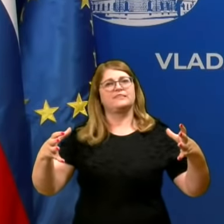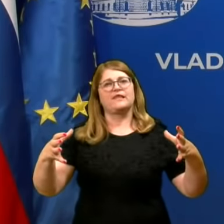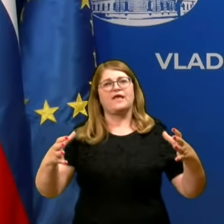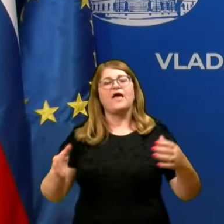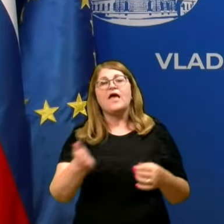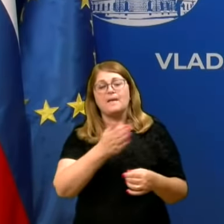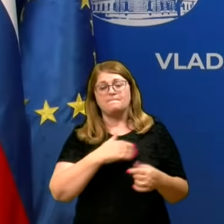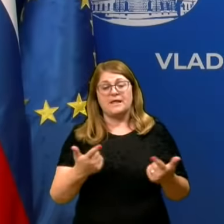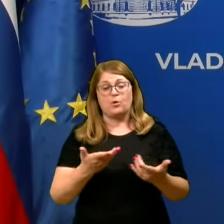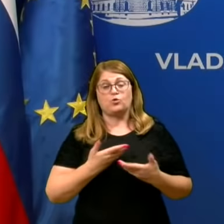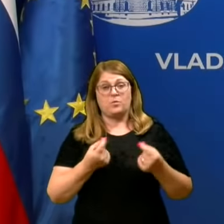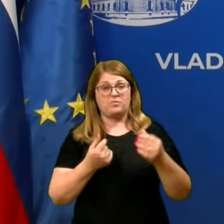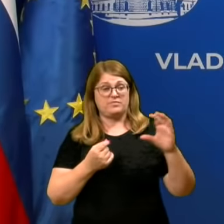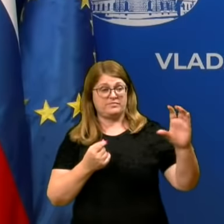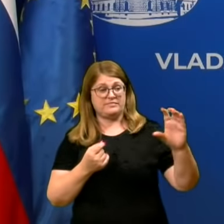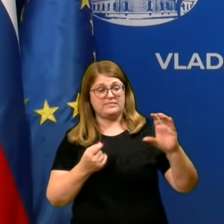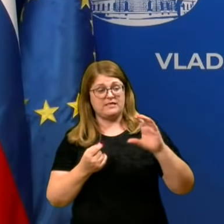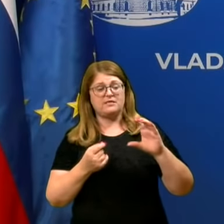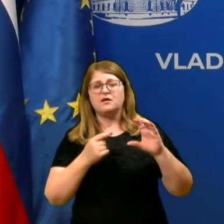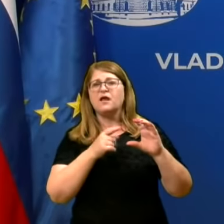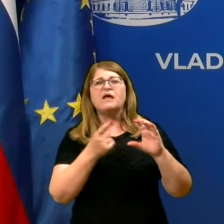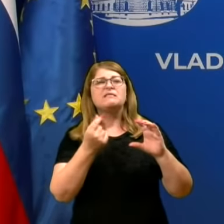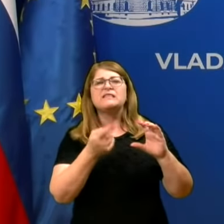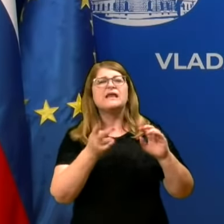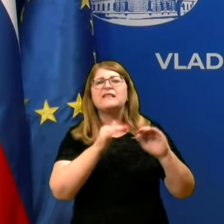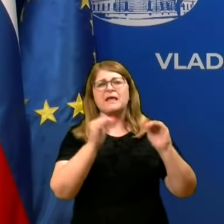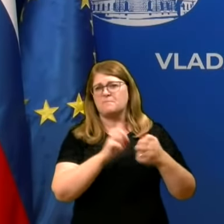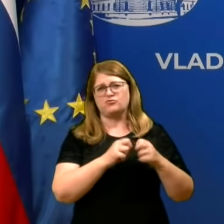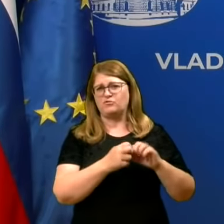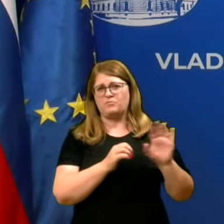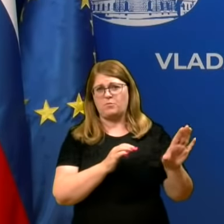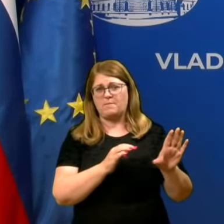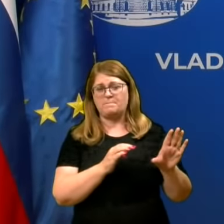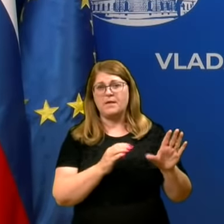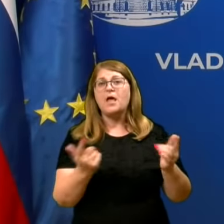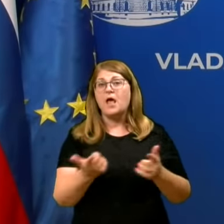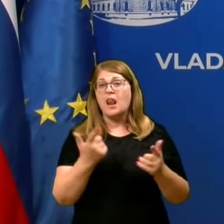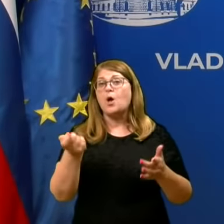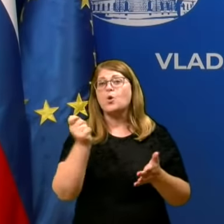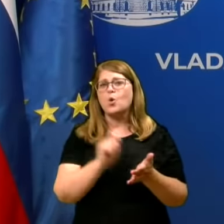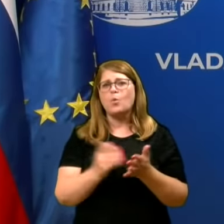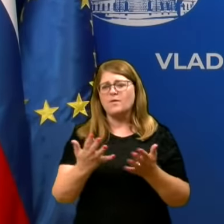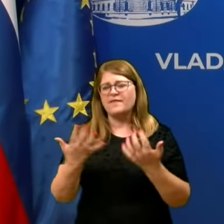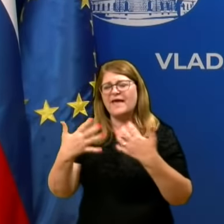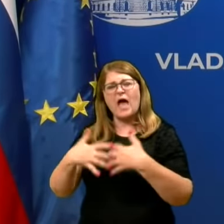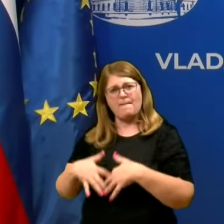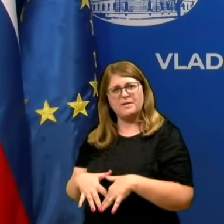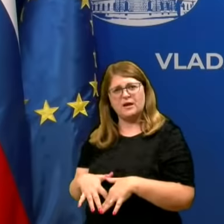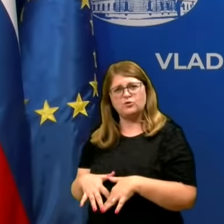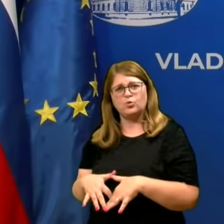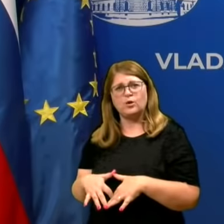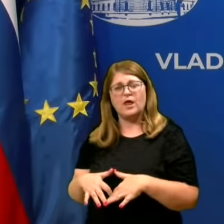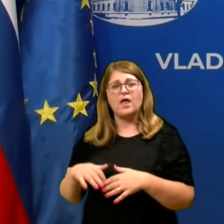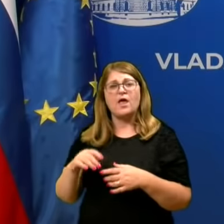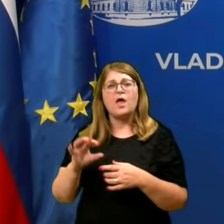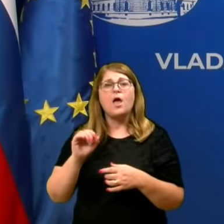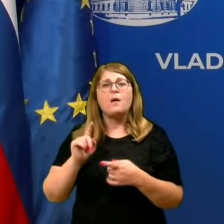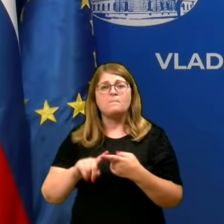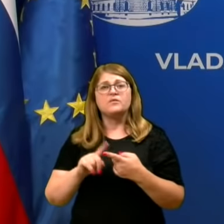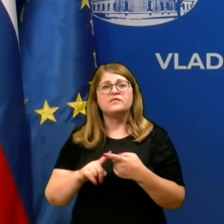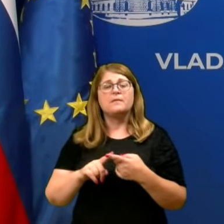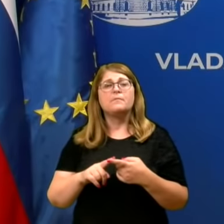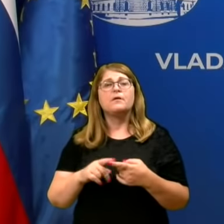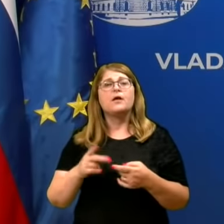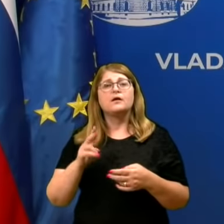aluciramo nek denar, denar je pravzaprav še najmanjši problem v tem trenutku. Lako celo kupimo neke aparature, potem se nam že ostavi pri